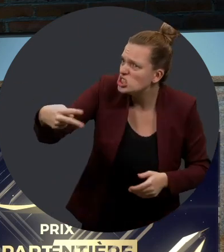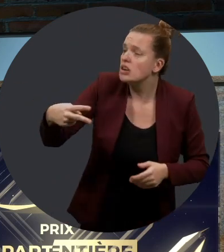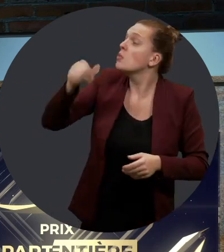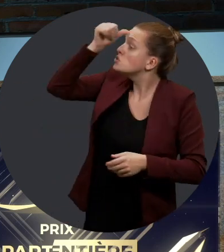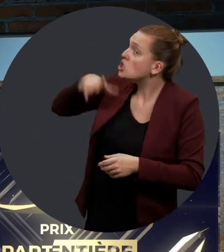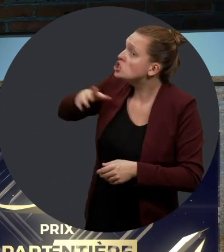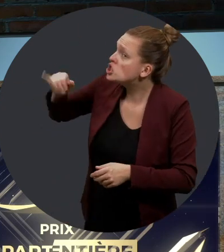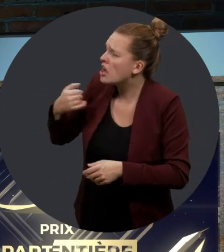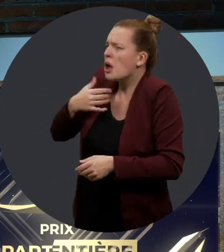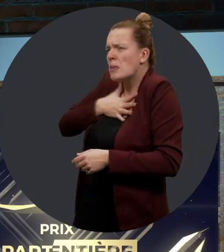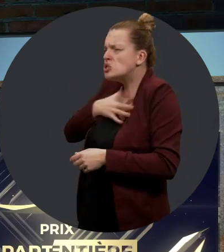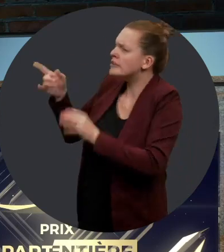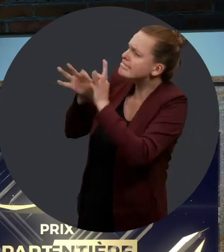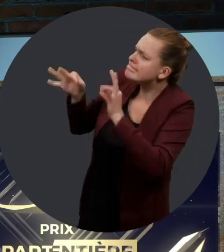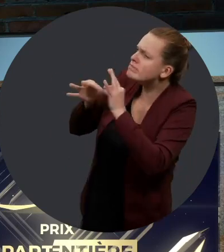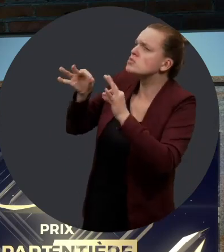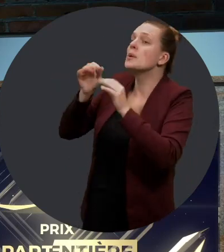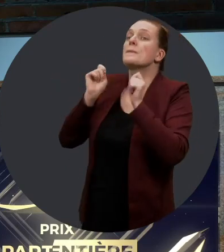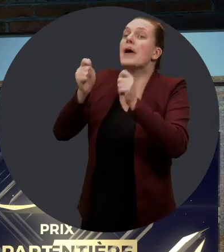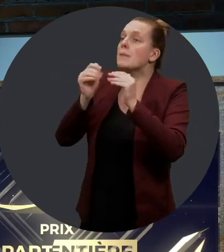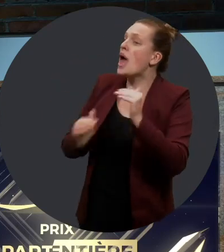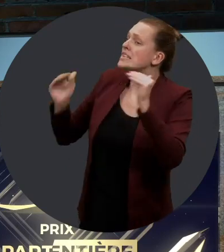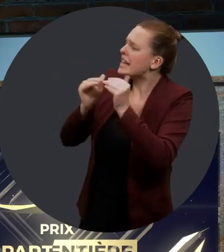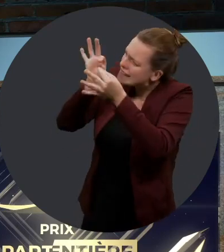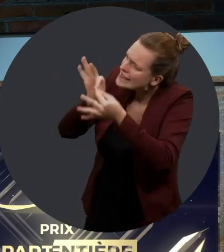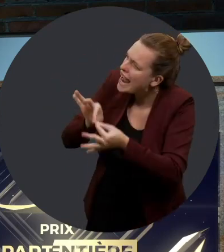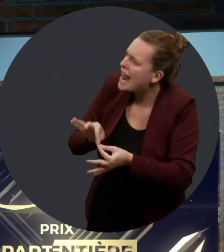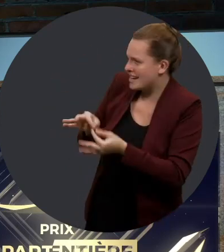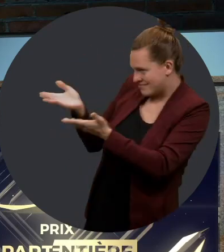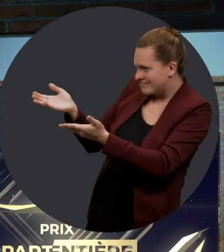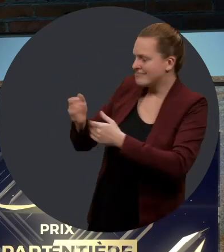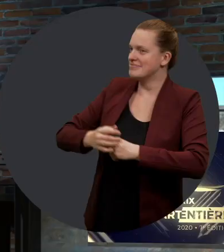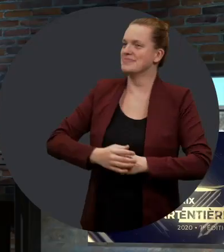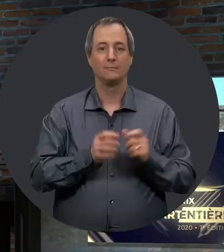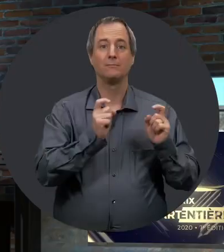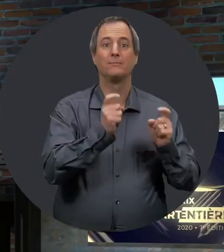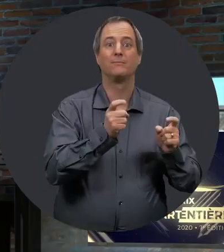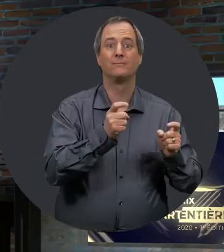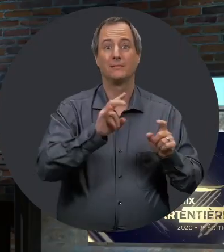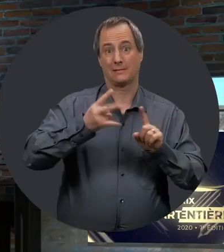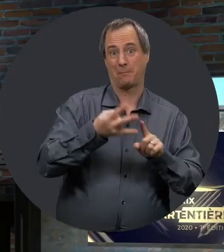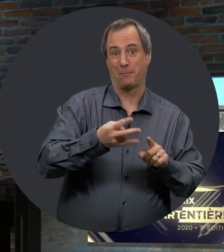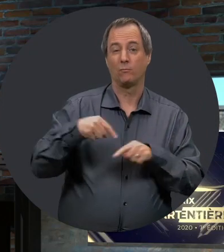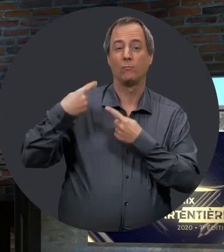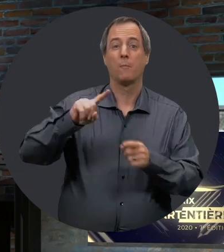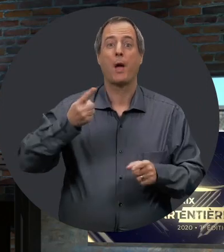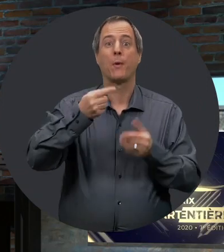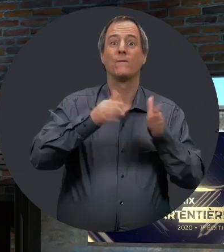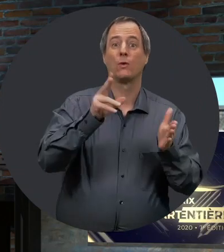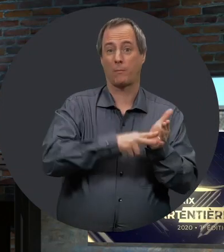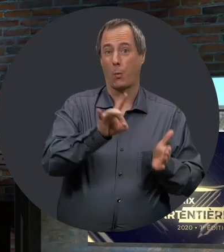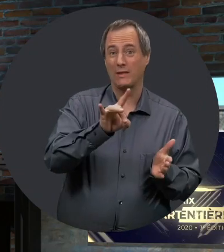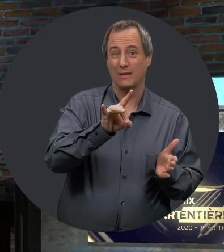proches. M. Jean, j'aimerais que vous me donniez plus de détails sur le prix, le prix à part entière. Le prix à part entière en est à sa septième